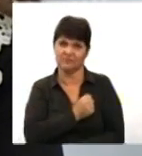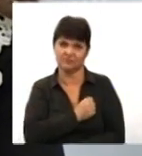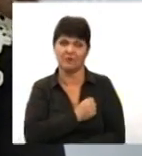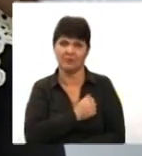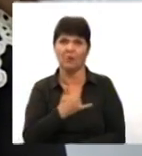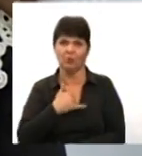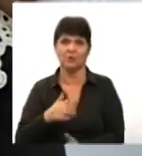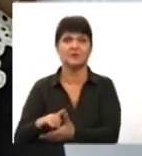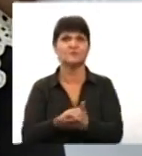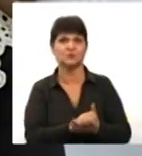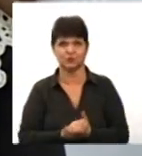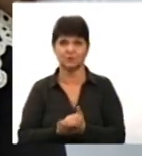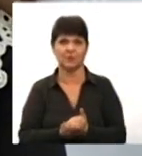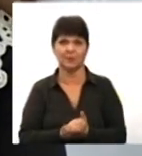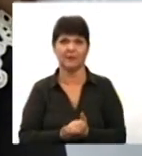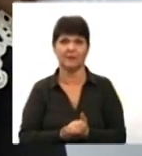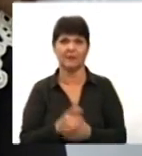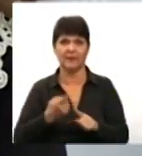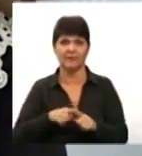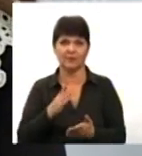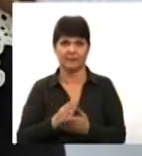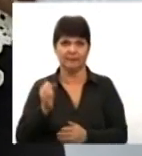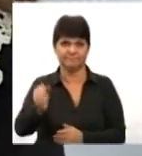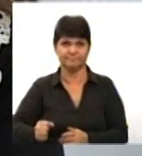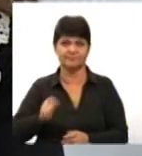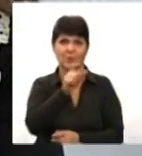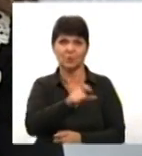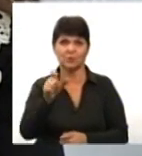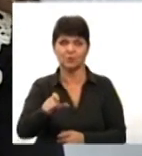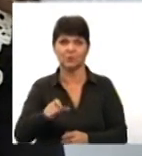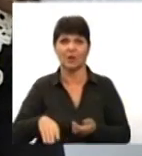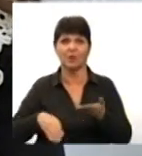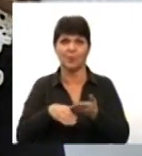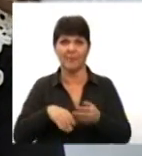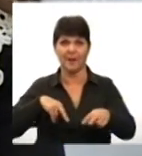соціумі. Іноді люди допомагають перейти дорогу.